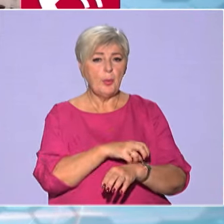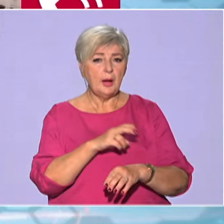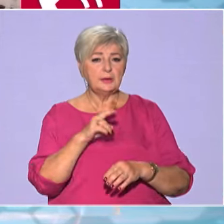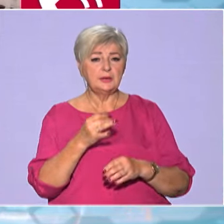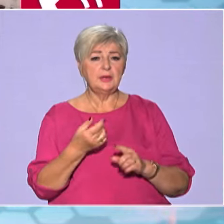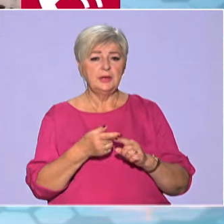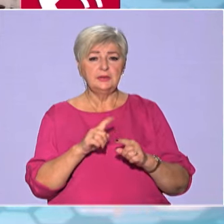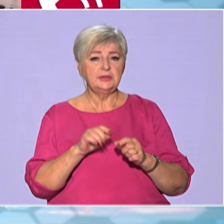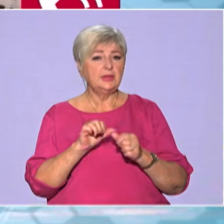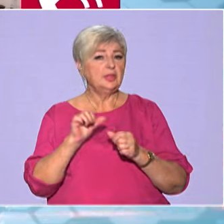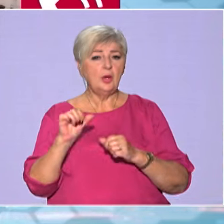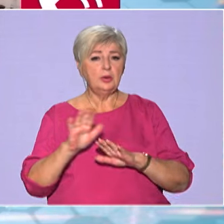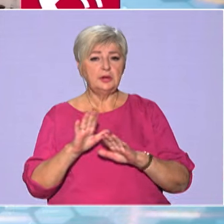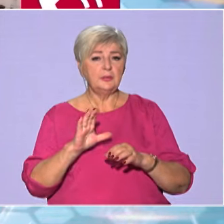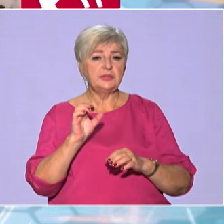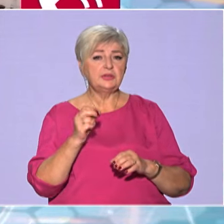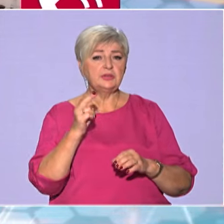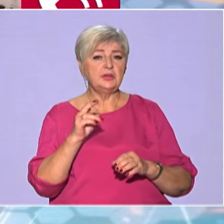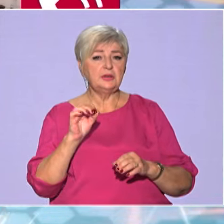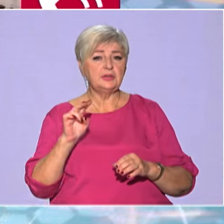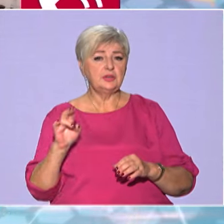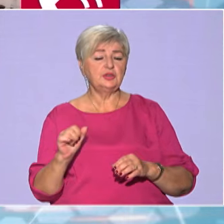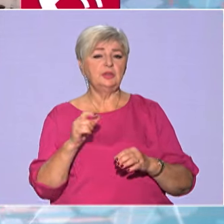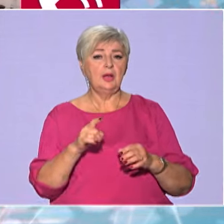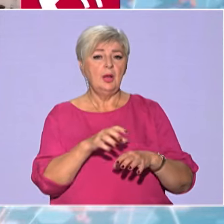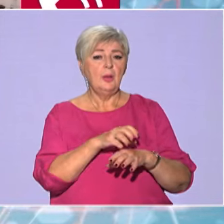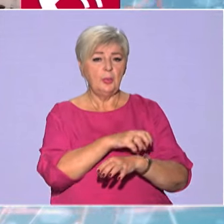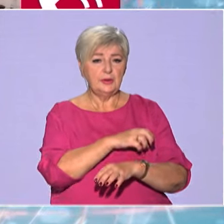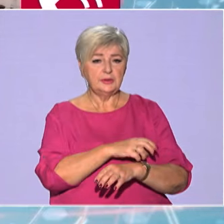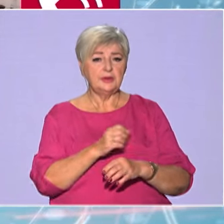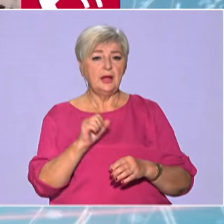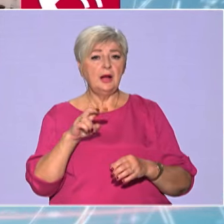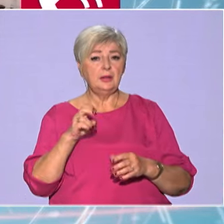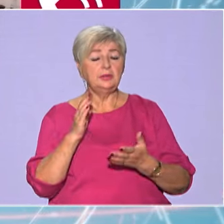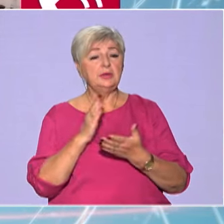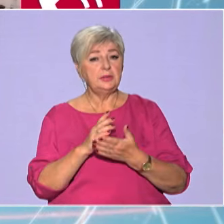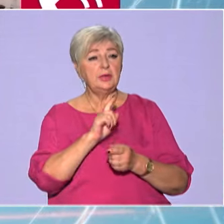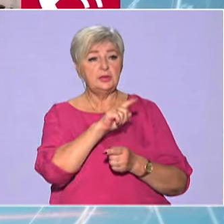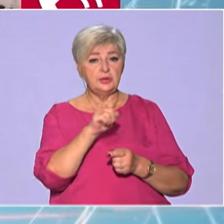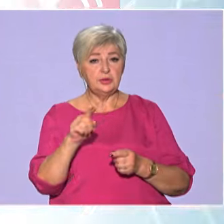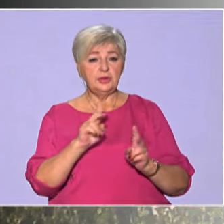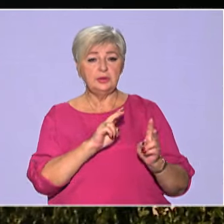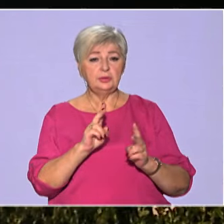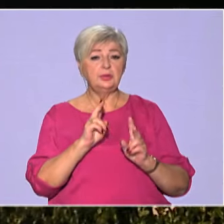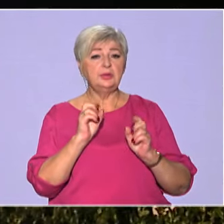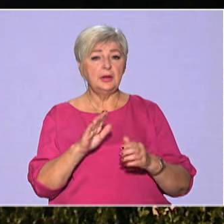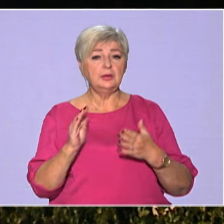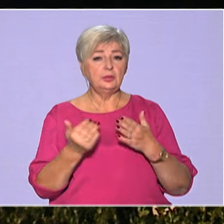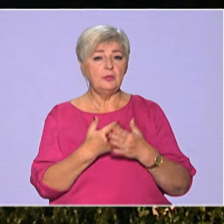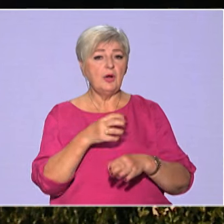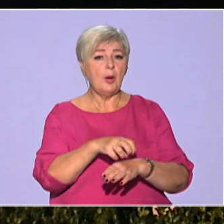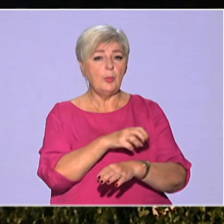Тобто це не окрема соціалістична партія, коаліція сил. Але є і ті, хто як нова партія,